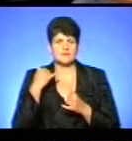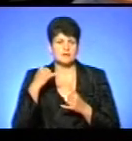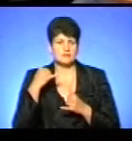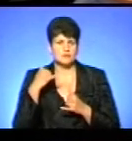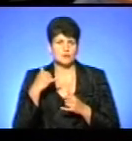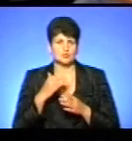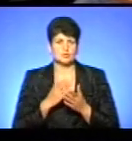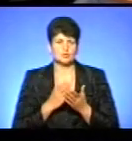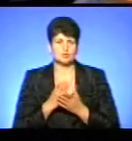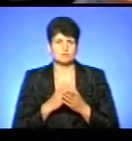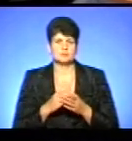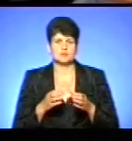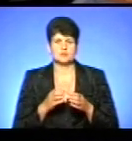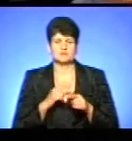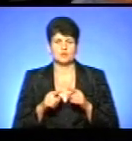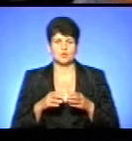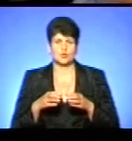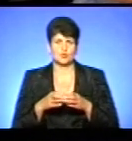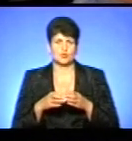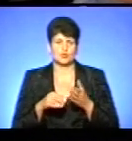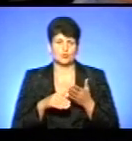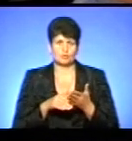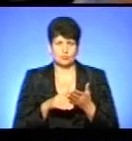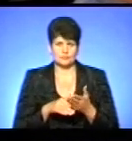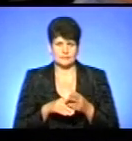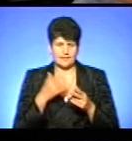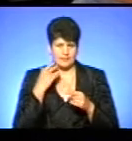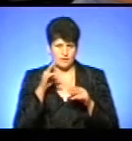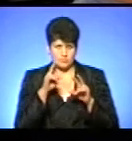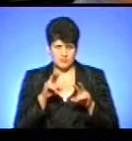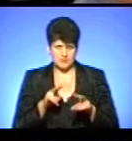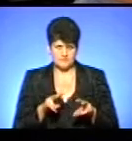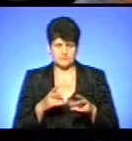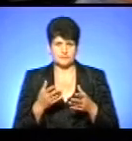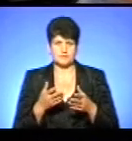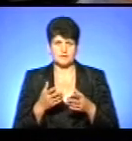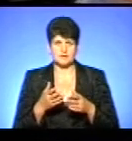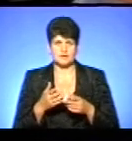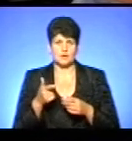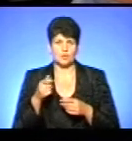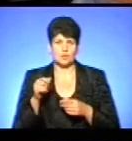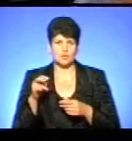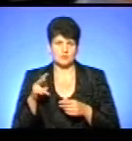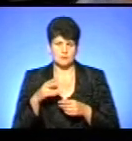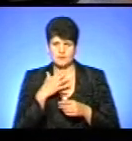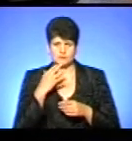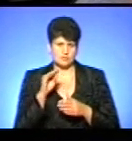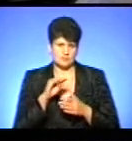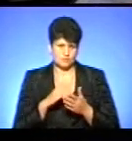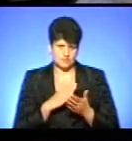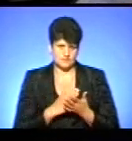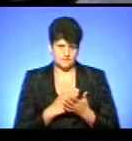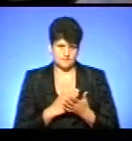бригад шуткої медичної допомоги. Ну, відповідно, це просто легко переглянути, відповідно, за ключовими словами в Google, і про це багато написано.